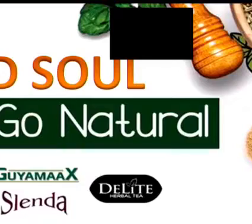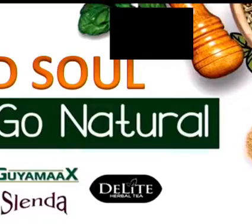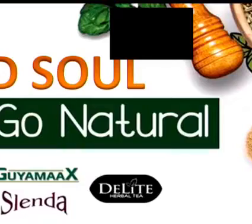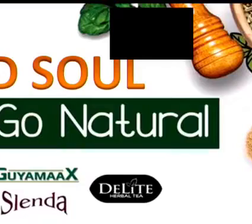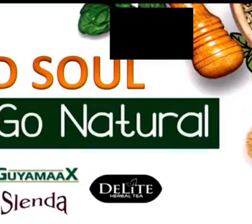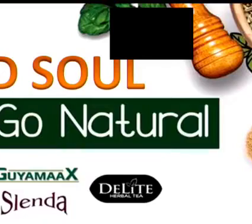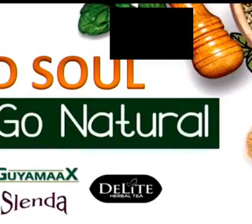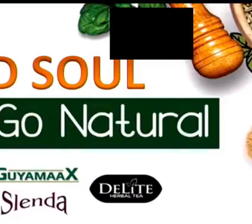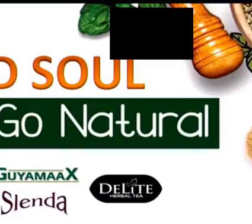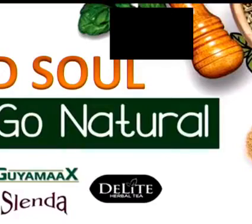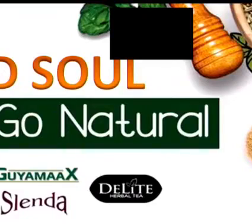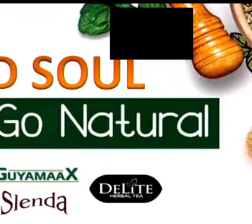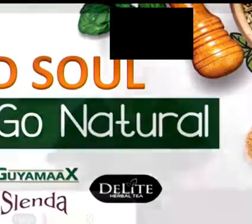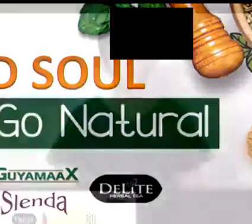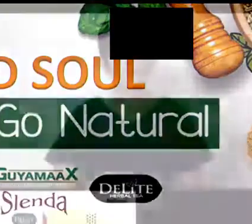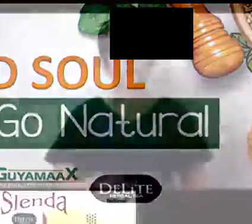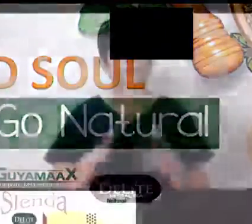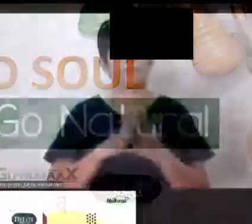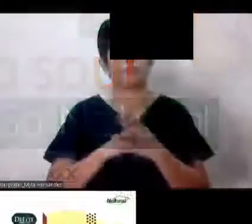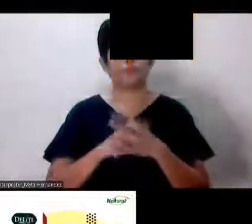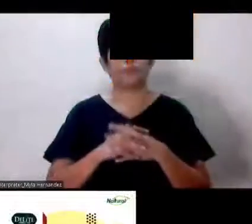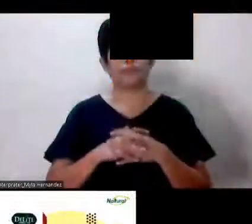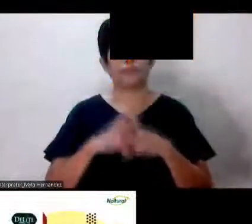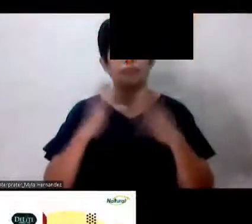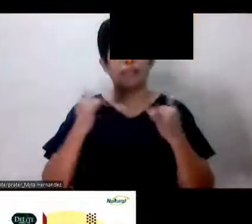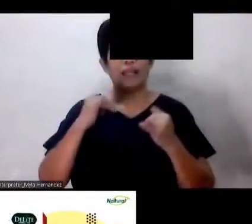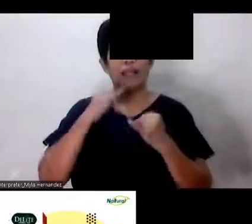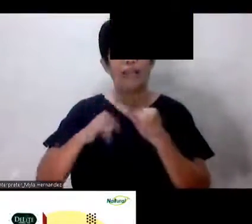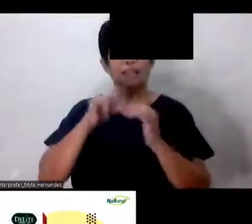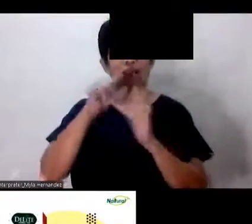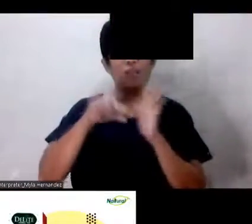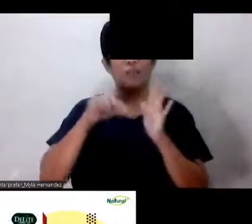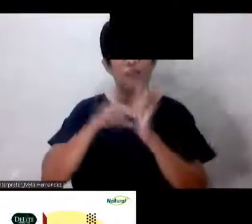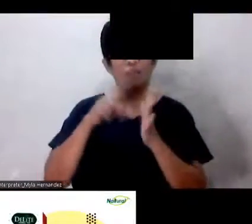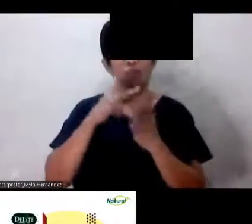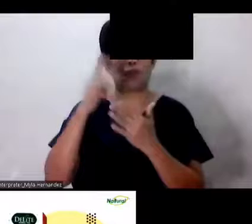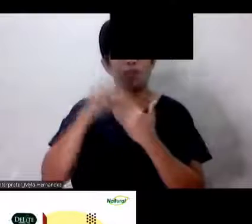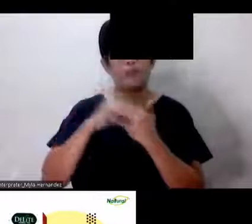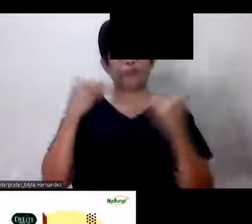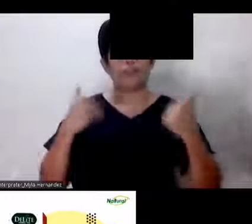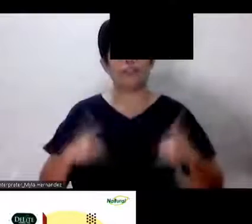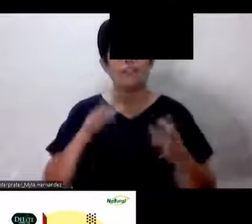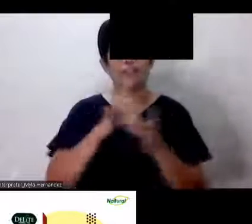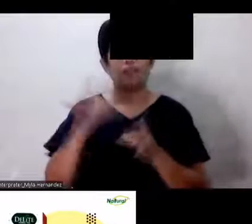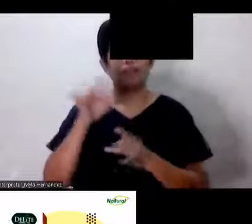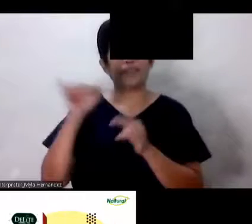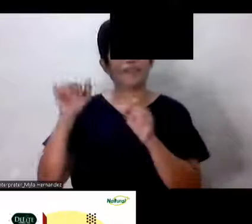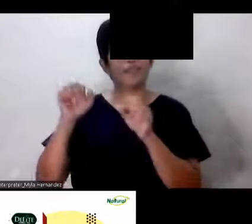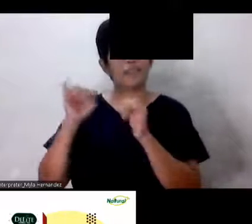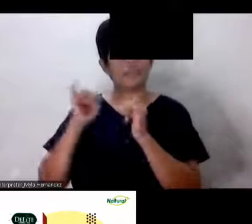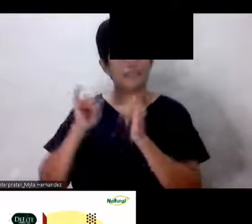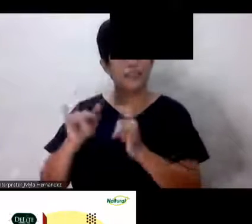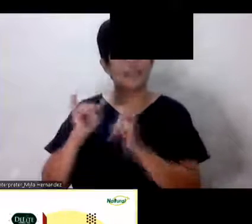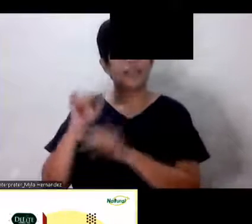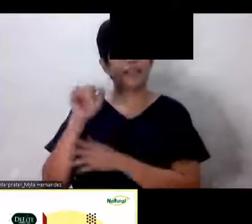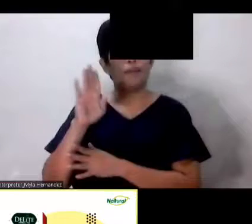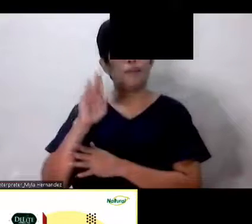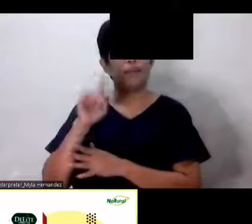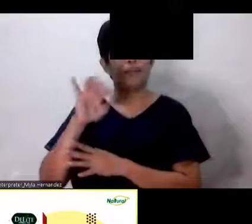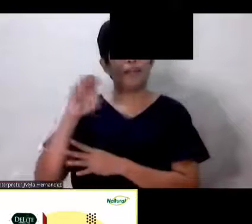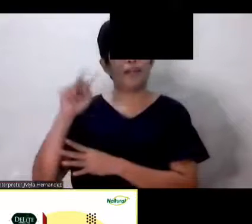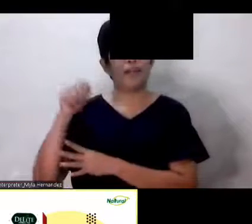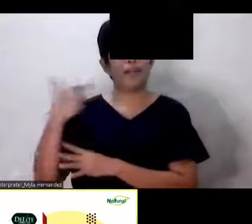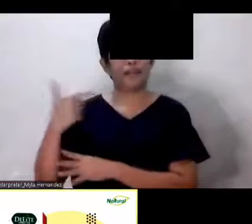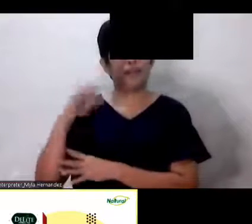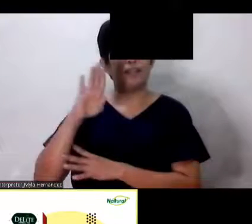Alright! Magbabalik niyo tayo Para sa ating last quarter Ng ating programang Body and Soul Ako pa rin po si Brother Eng At ako po si